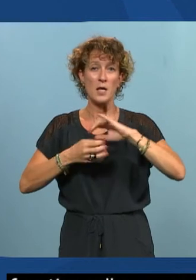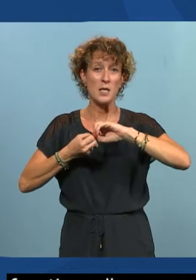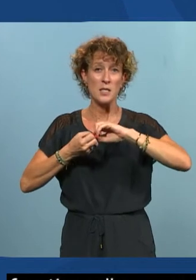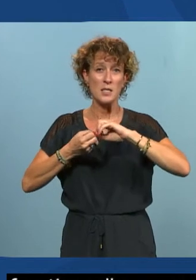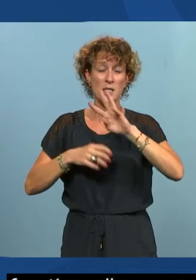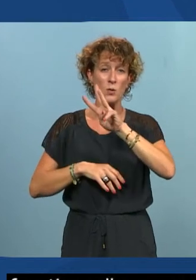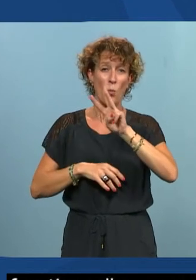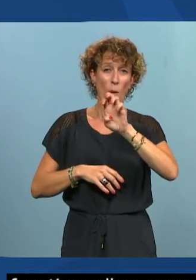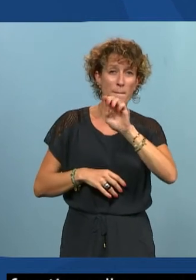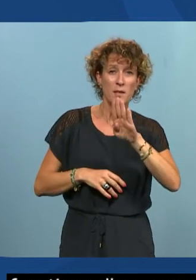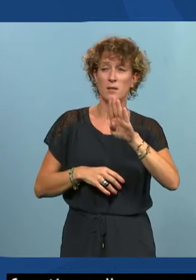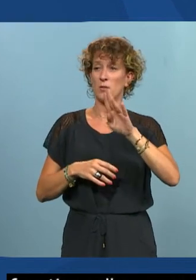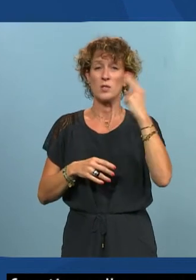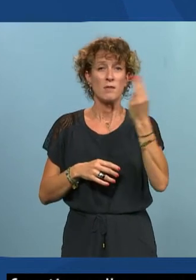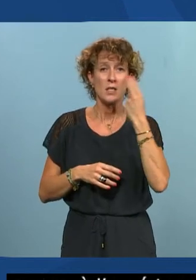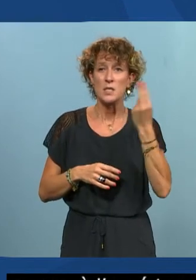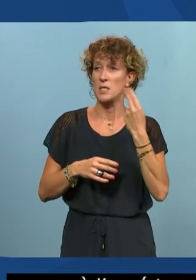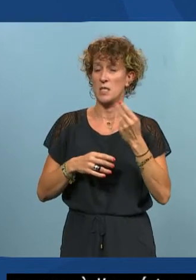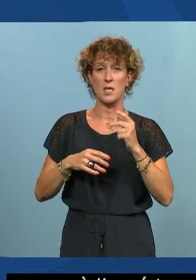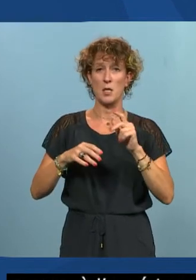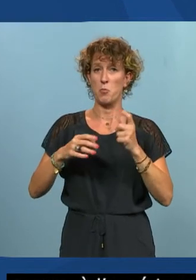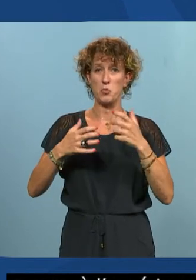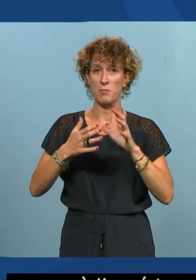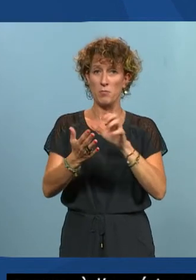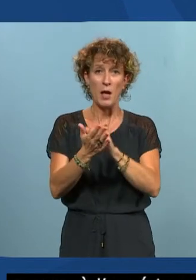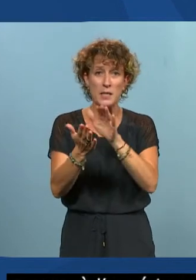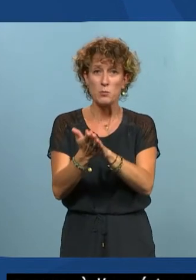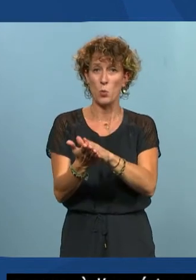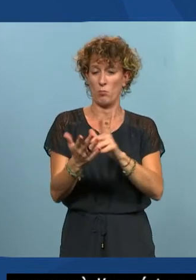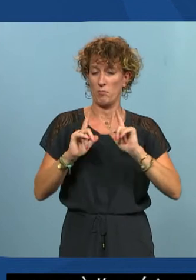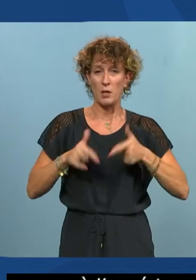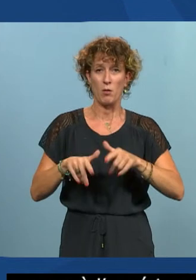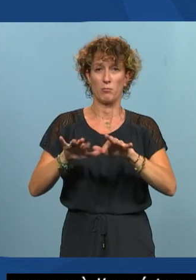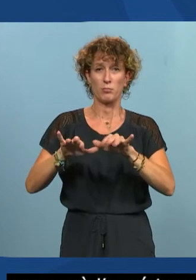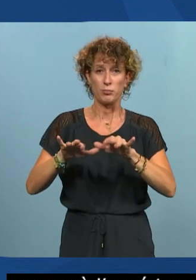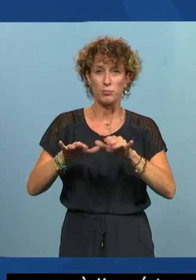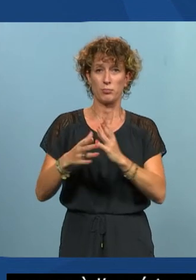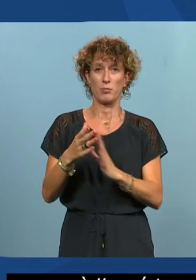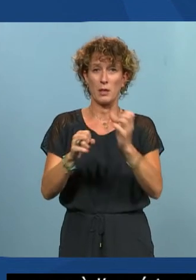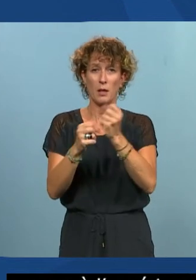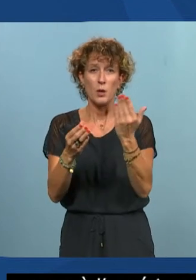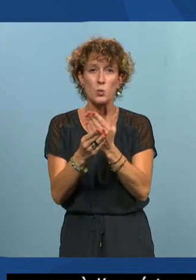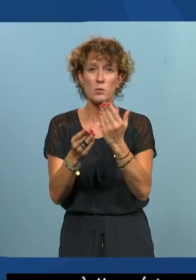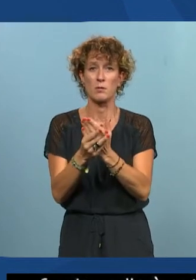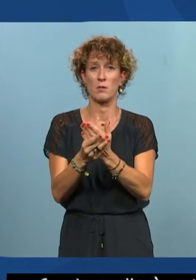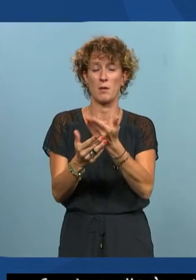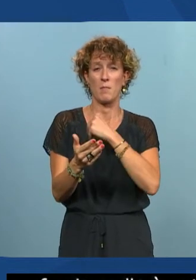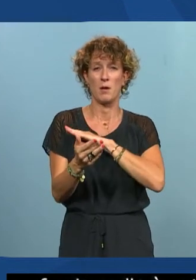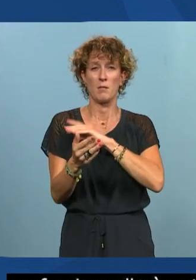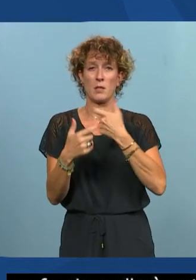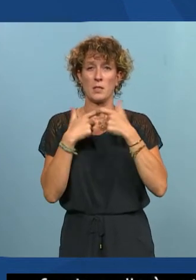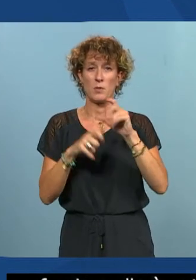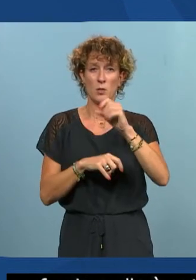accessible possible on peut arriver à s'inscrire à l'université on peut arriver à s'inscrire à l'école mettre en place ces dossiers grâce à l'accessibilité numérique